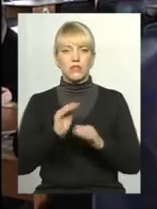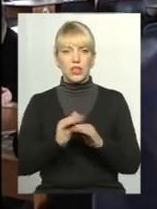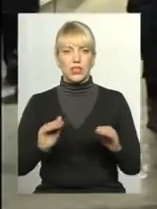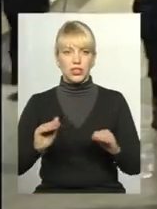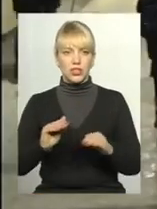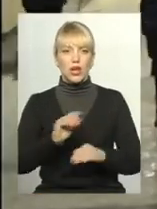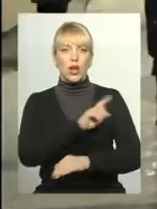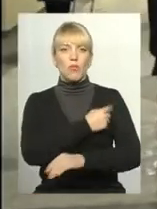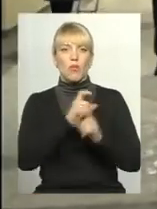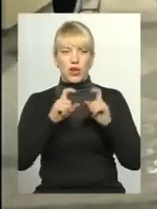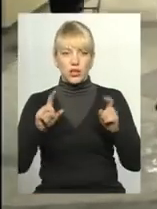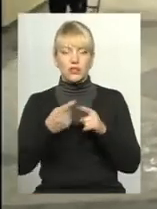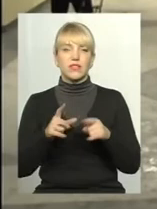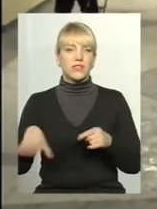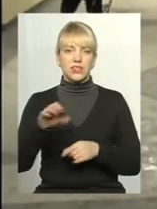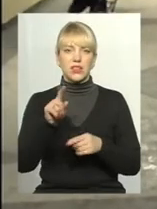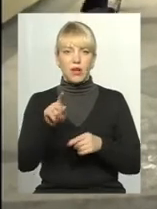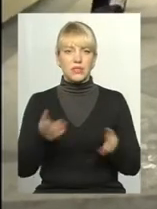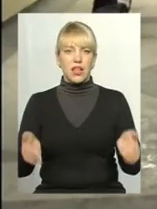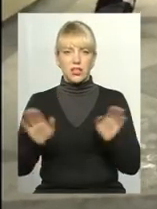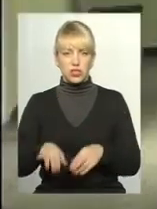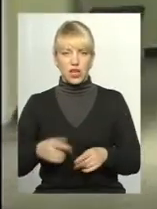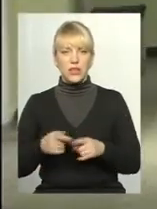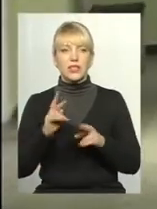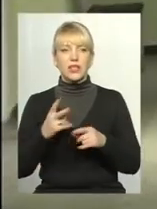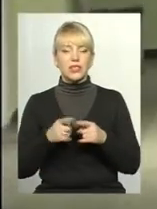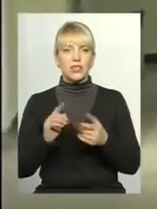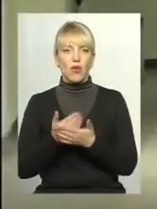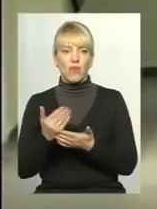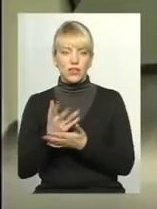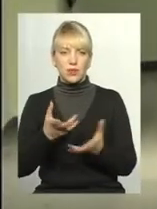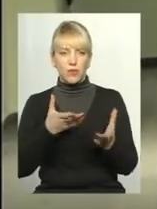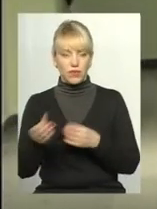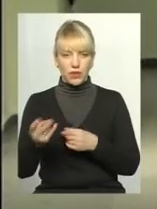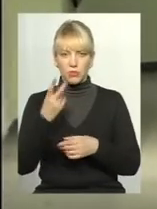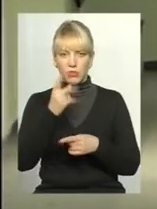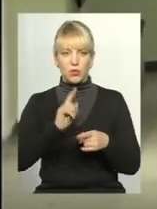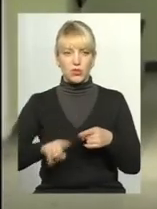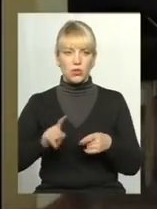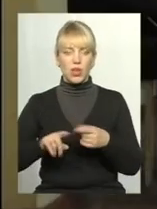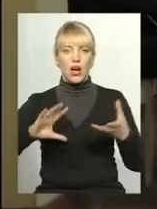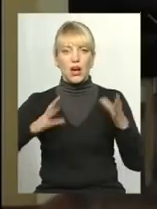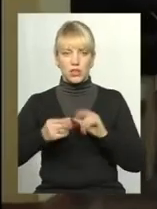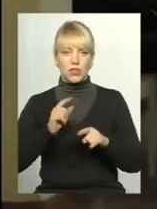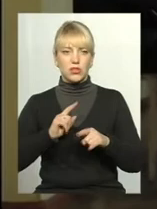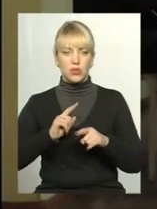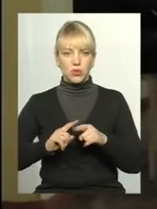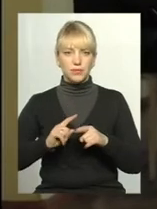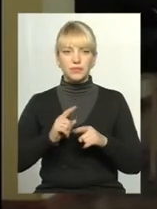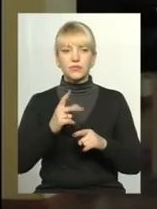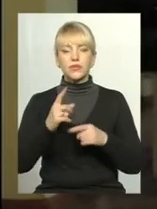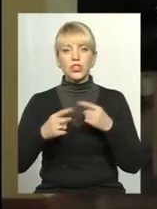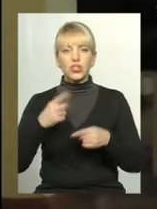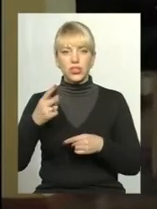залишаються. Як запрацюють медичні інновації, побачимо вже зовсім скоро. А от результати лише через три роки. Саме стільки, словами